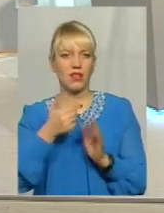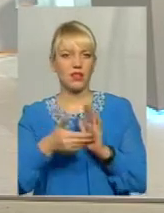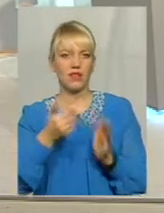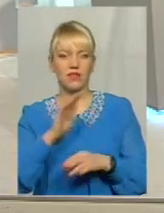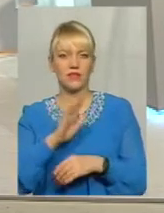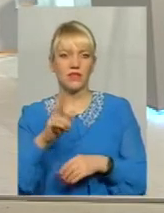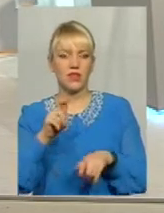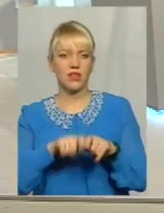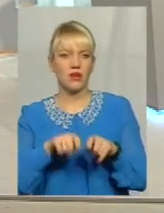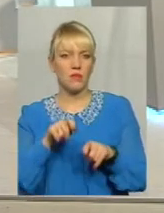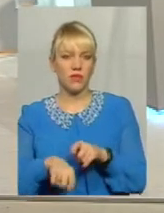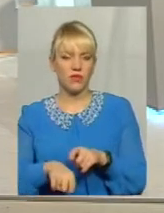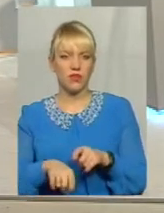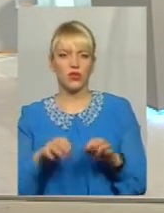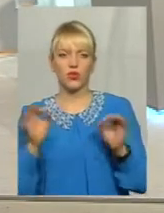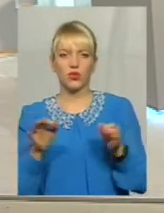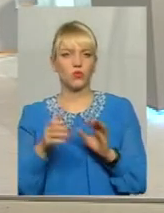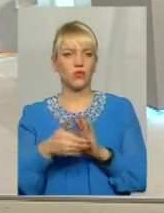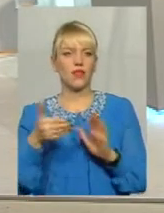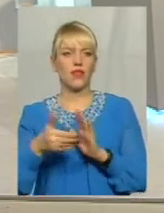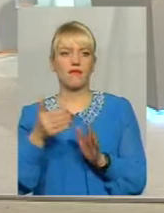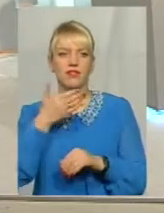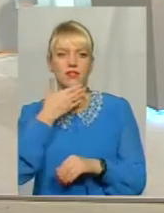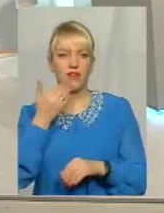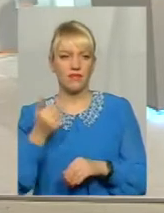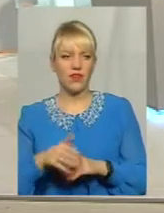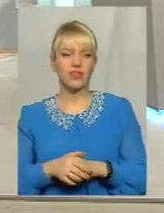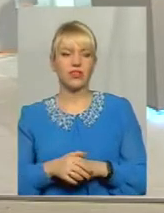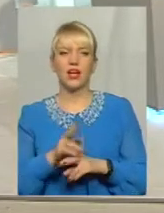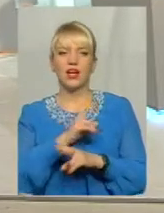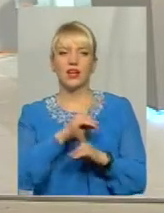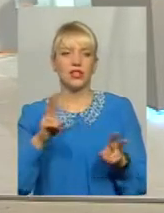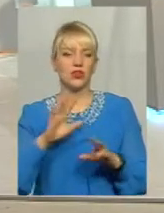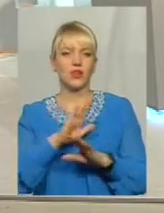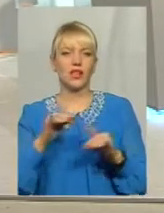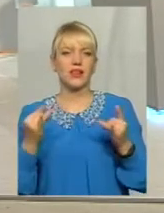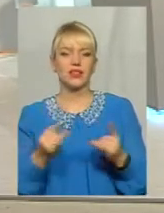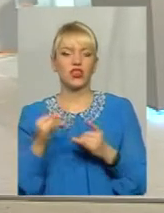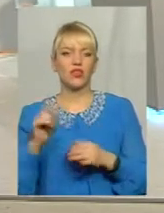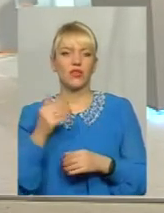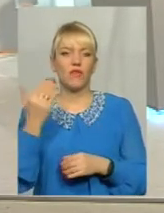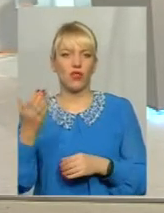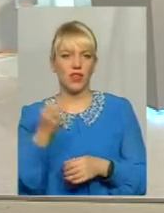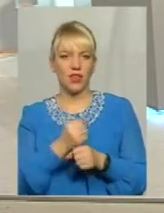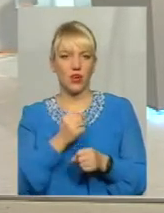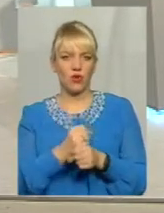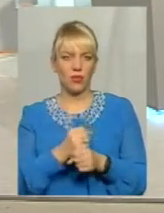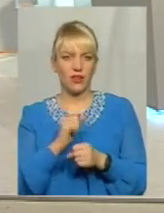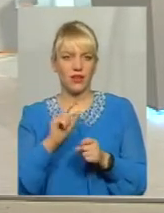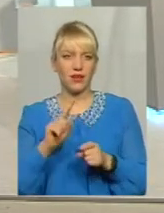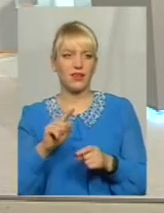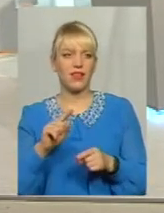провірку Ніхуди не визивають І ніхто не інтересується, що вони наробили і натворили